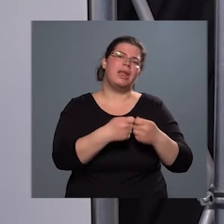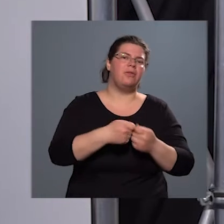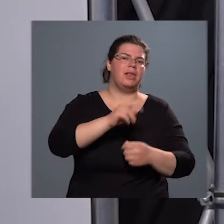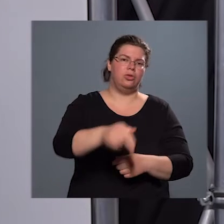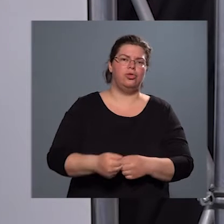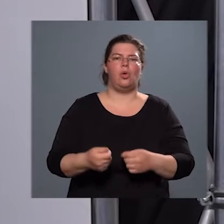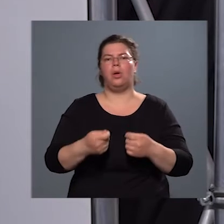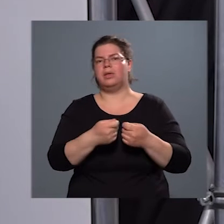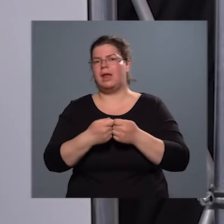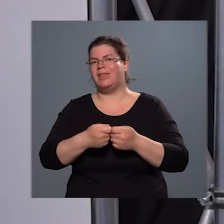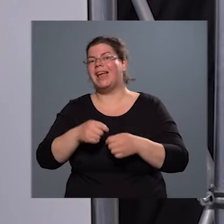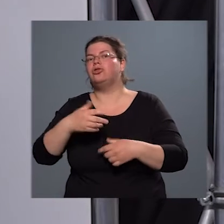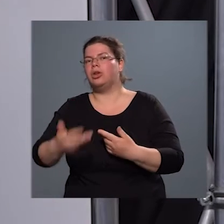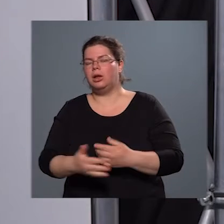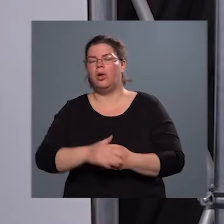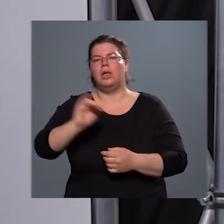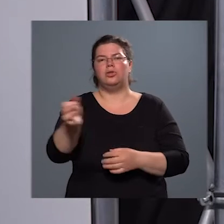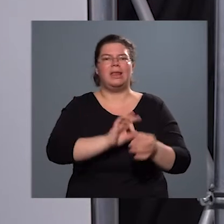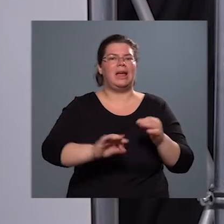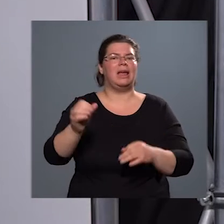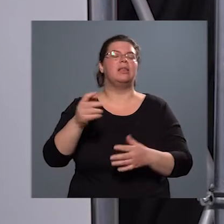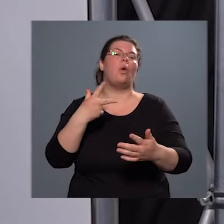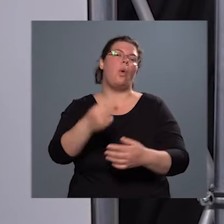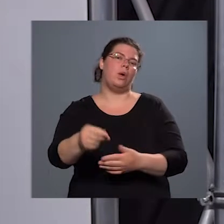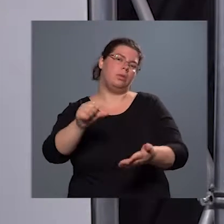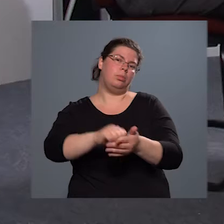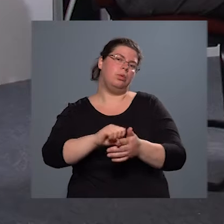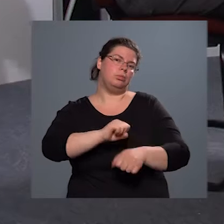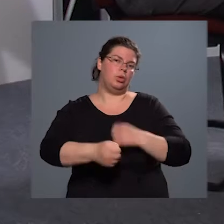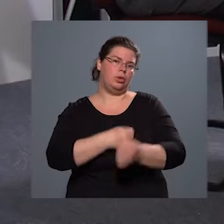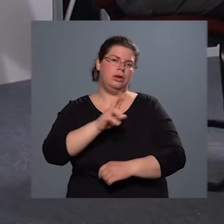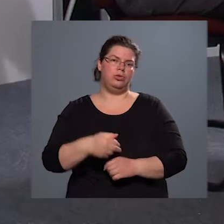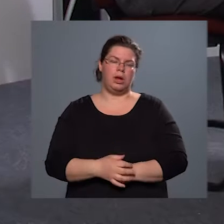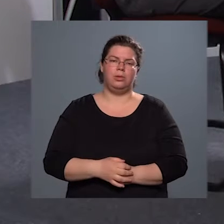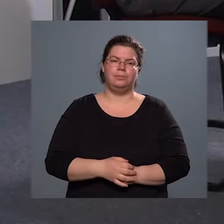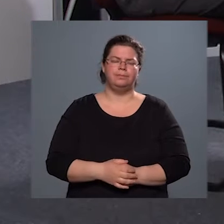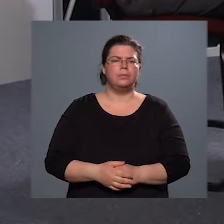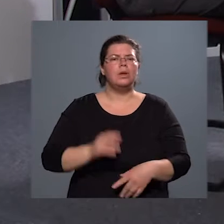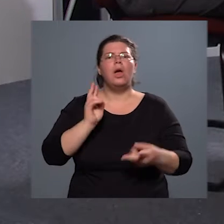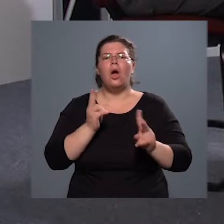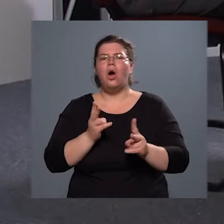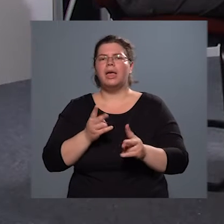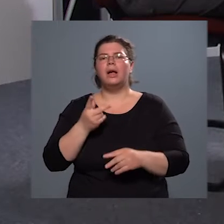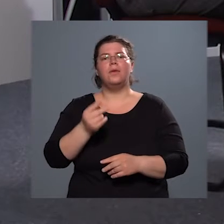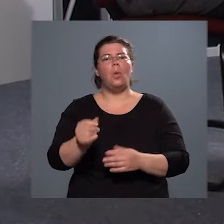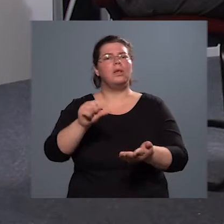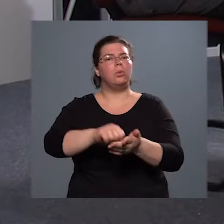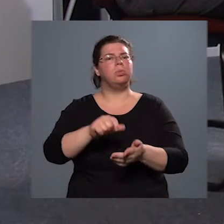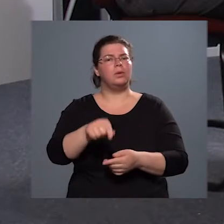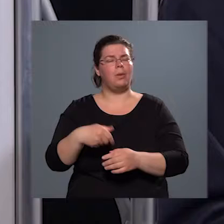a szervezésről és az egész oltópontnak a működéséről. Éppként ugye akik az oltóponton